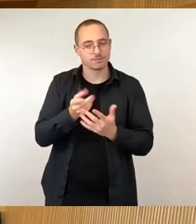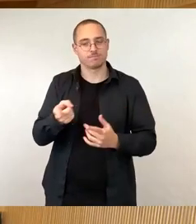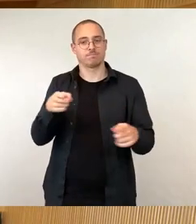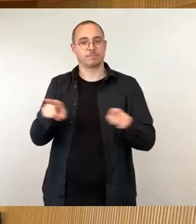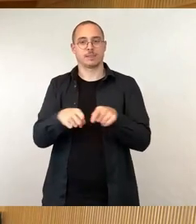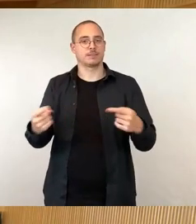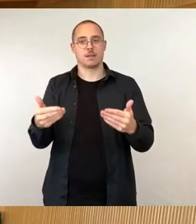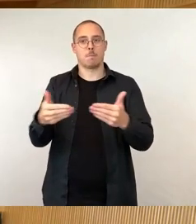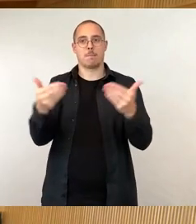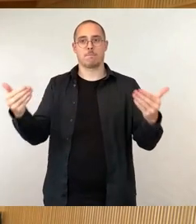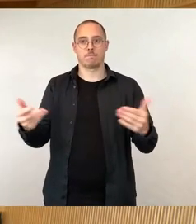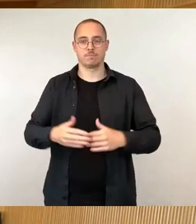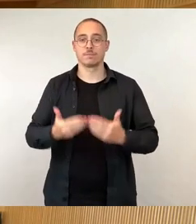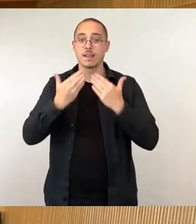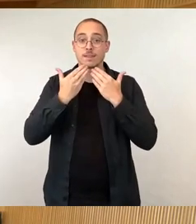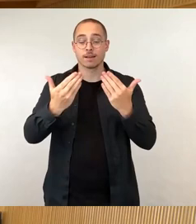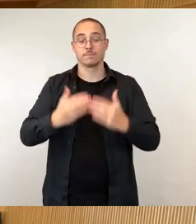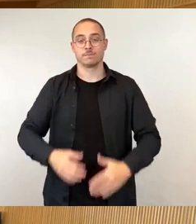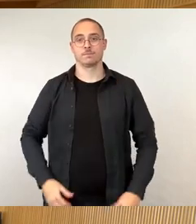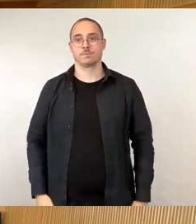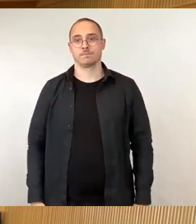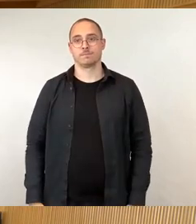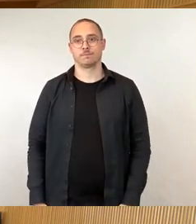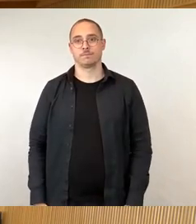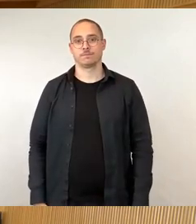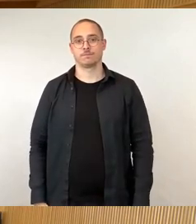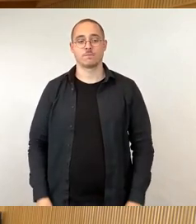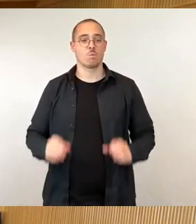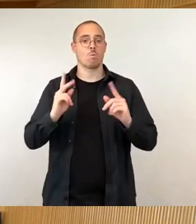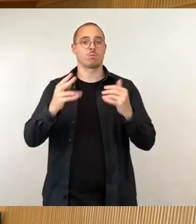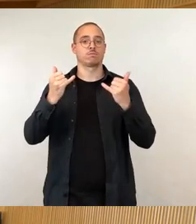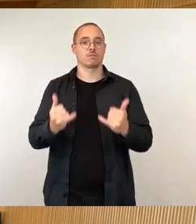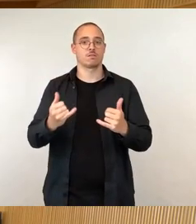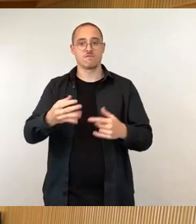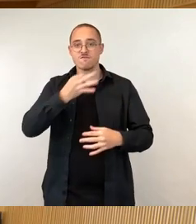So, meine Damen und Herren, damit sind wir durch die Fragestunde durch und steigen ein in die nächsten.